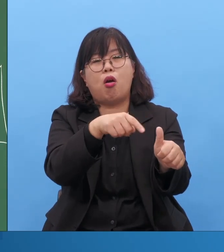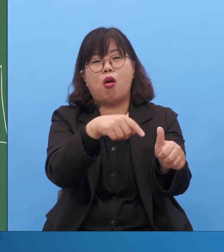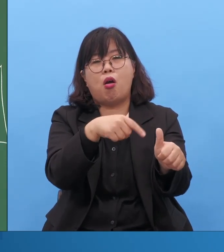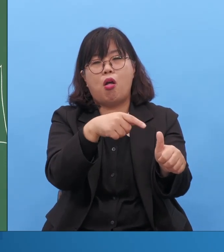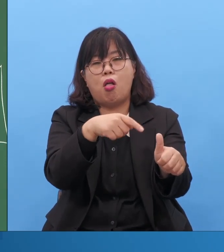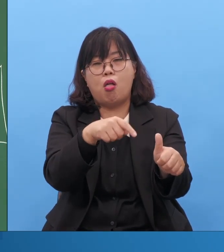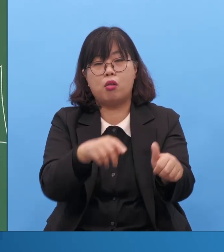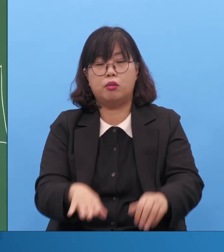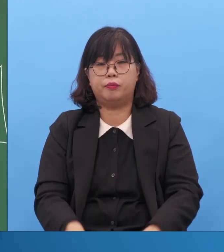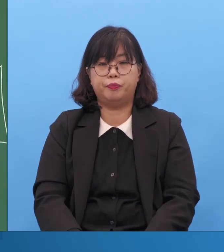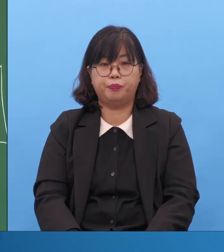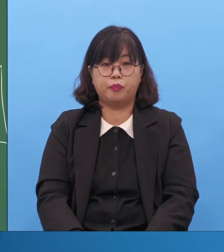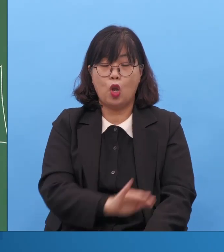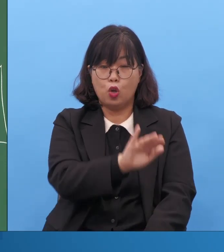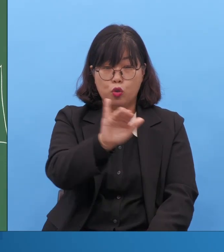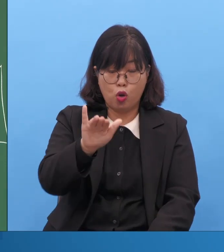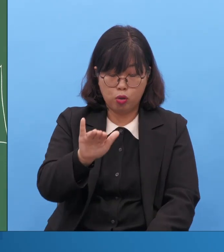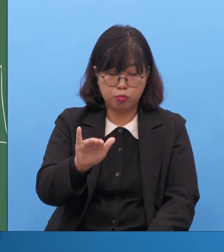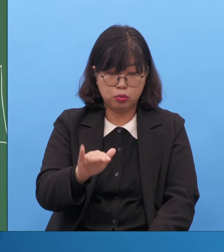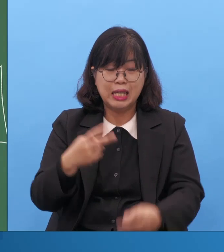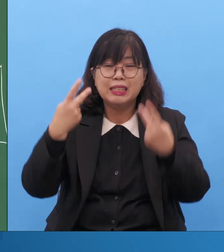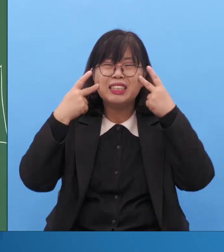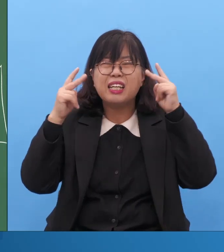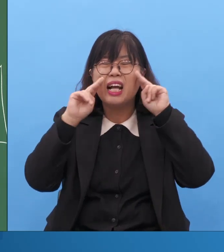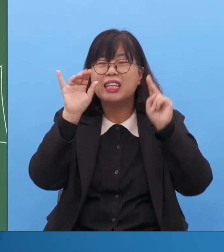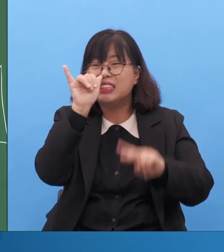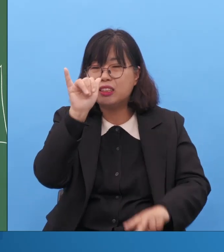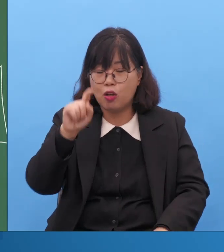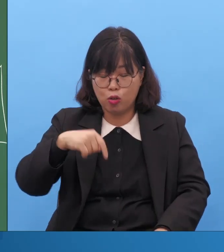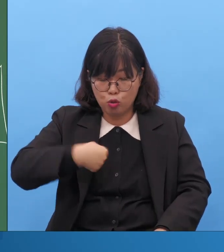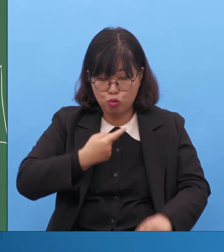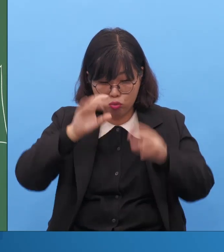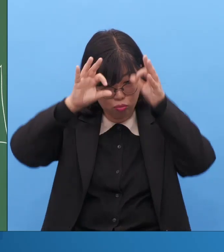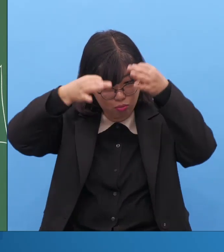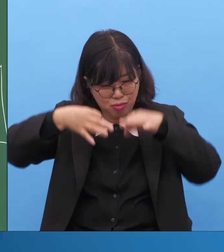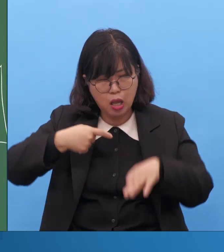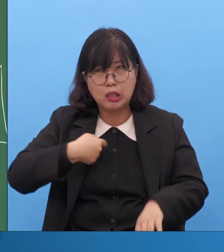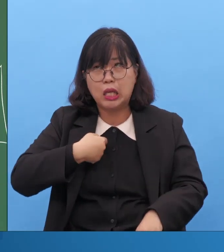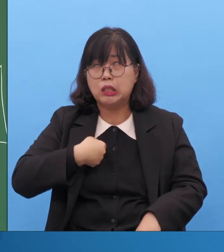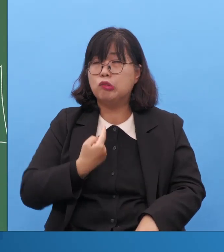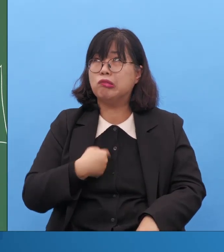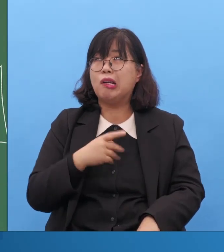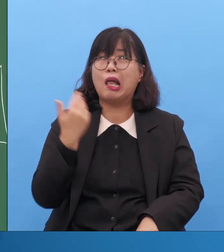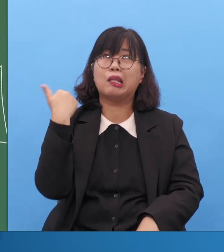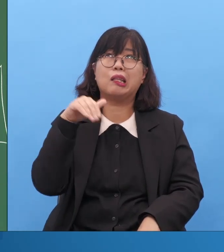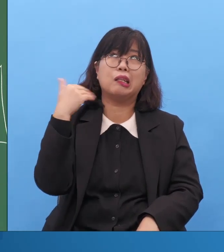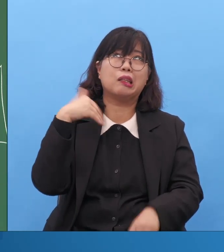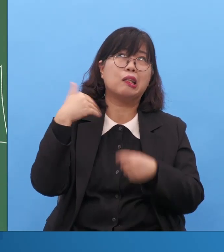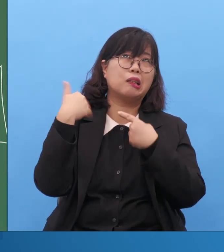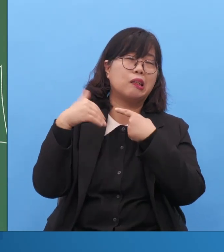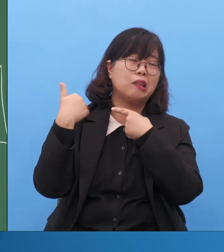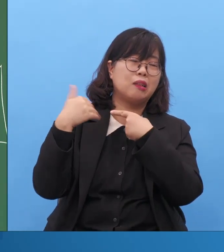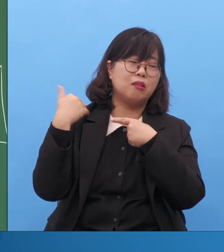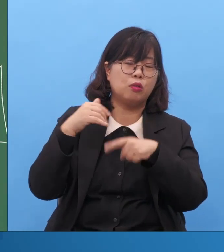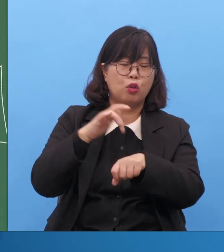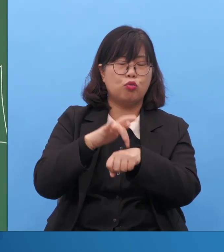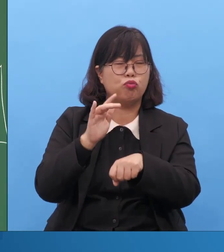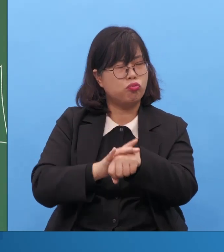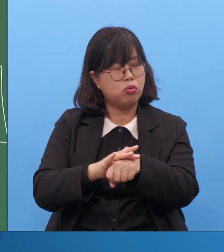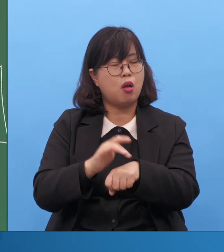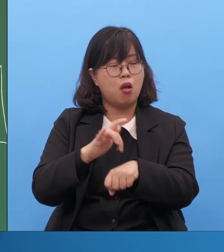안 된다고 생각하고 있거든요. 스스로 된다고 생각할 필요도 없습니다. 둘 다 아닙니다.